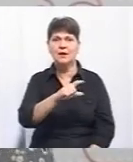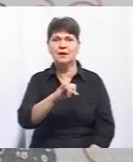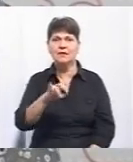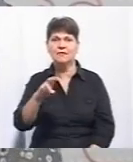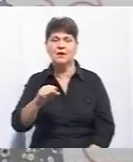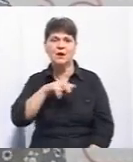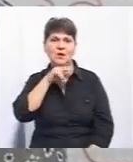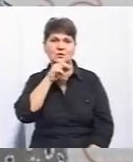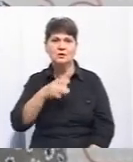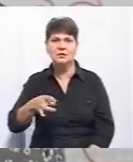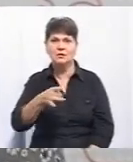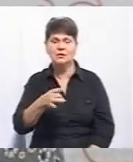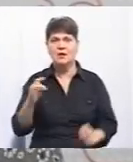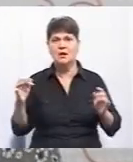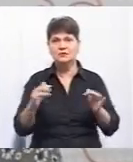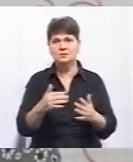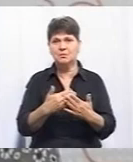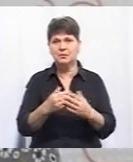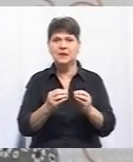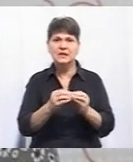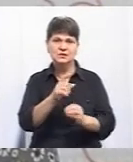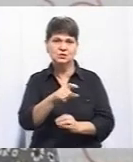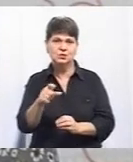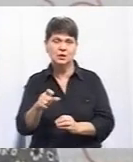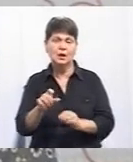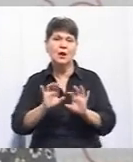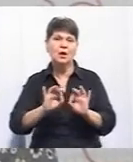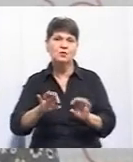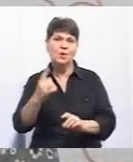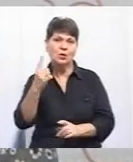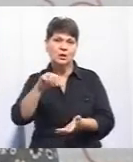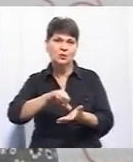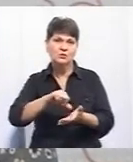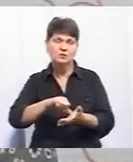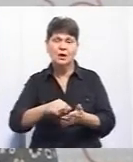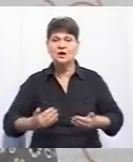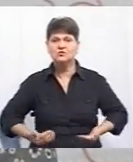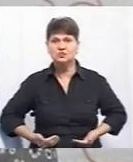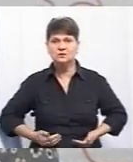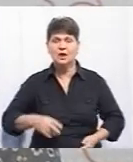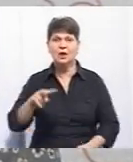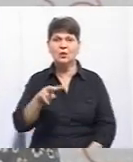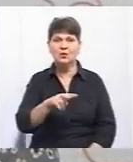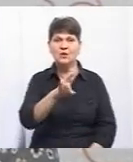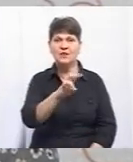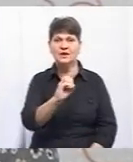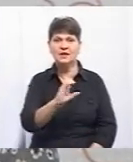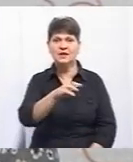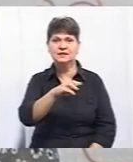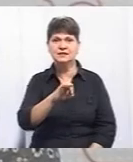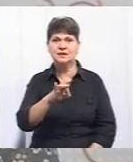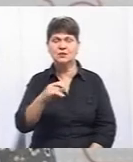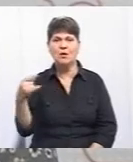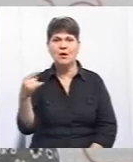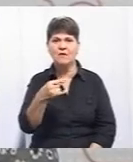Зібралося близько 10 людей. Як розповіла Суспільному одна із учасниць, місцева мешканка Любов Нестерук, тут автівки їздять